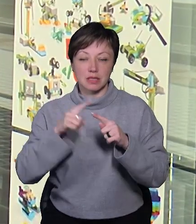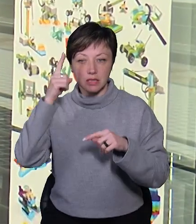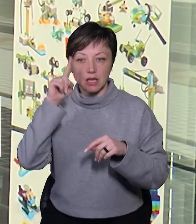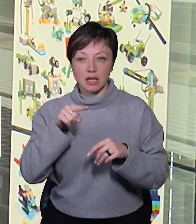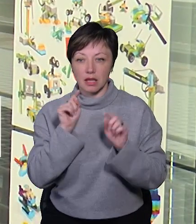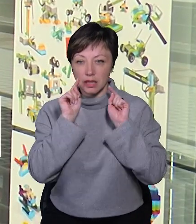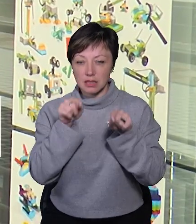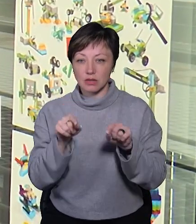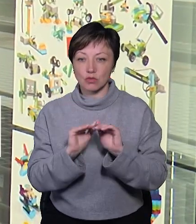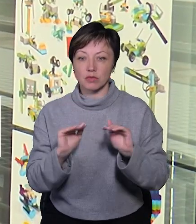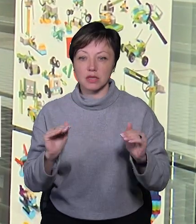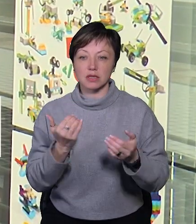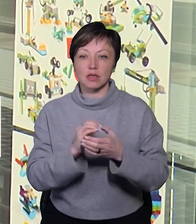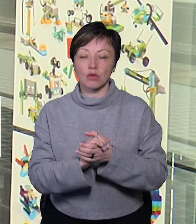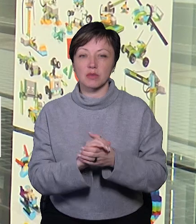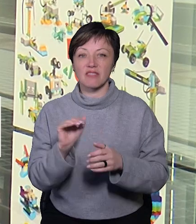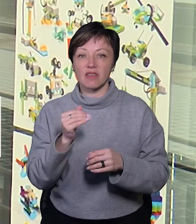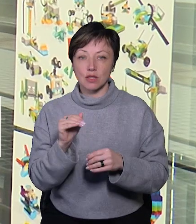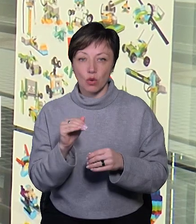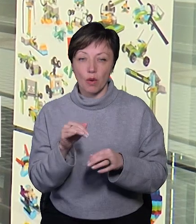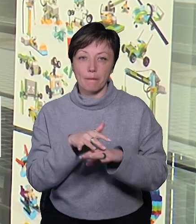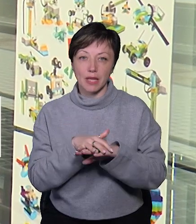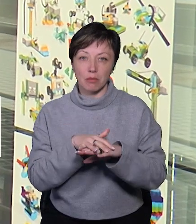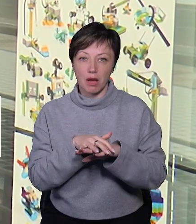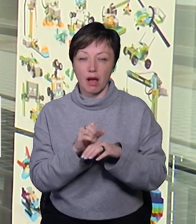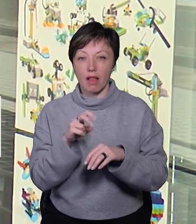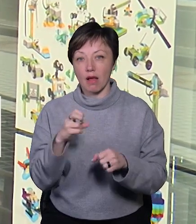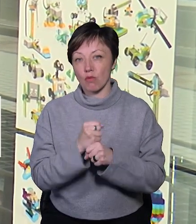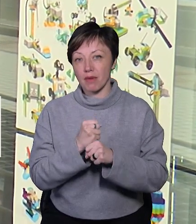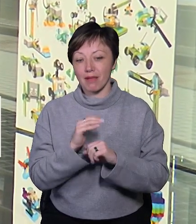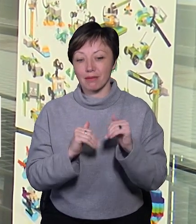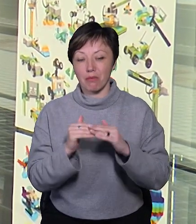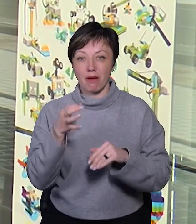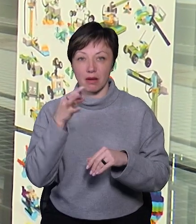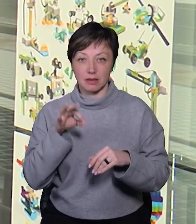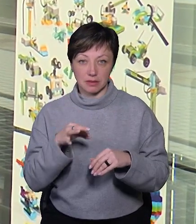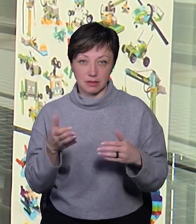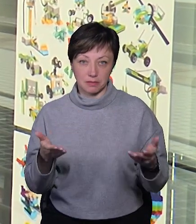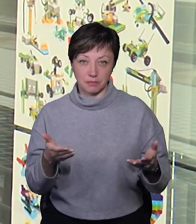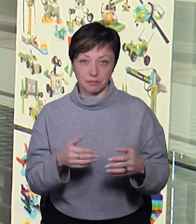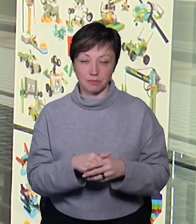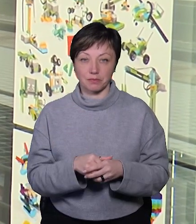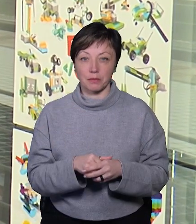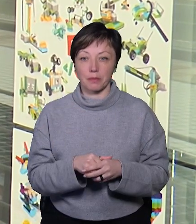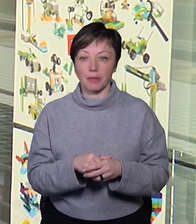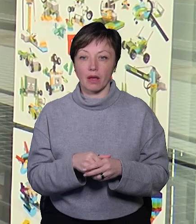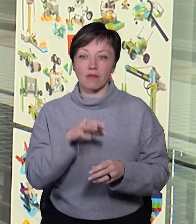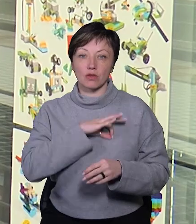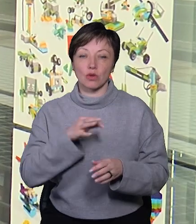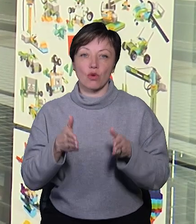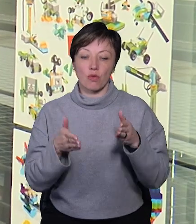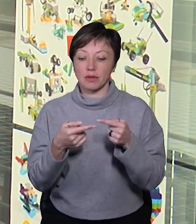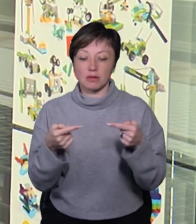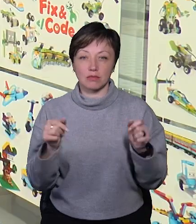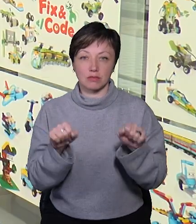якби націлені на те, щоб дітки знайомилися з фізикою, математикою, але робили це на практиці. Тобто використовуючи роботів і підручні